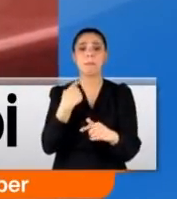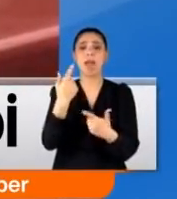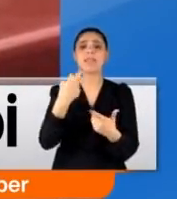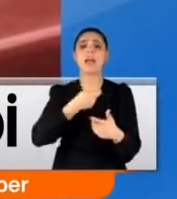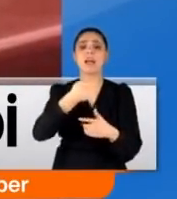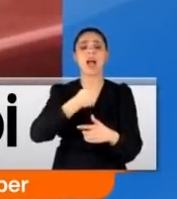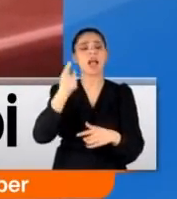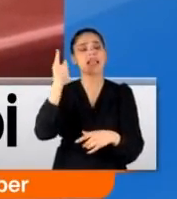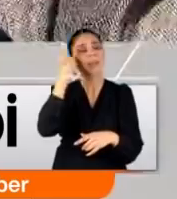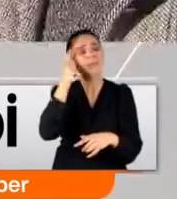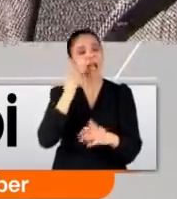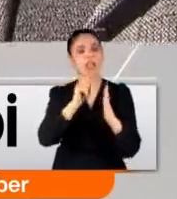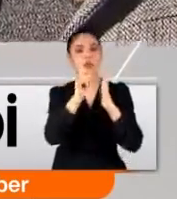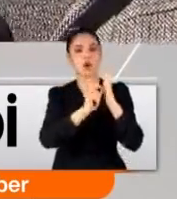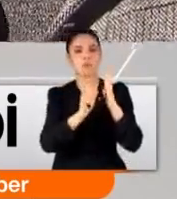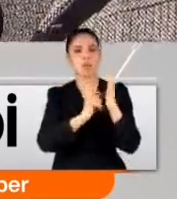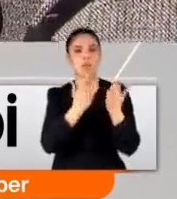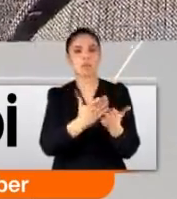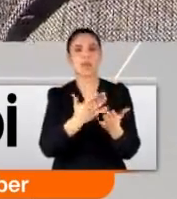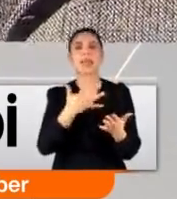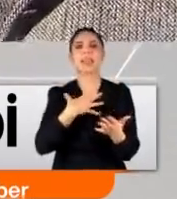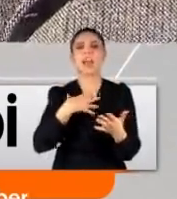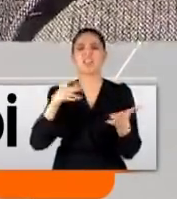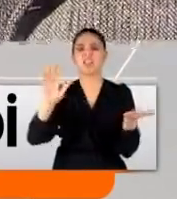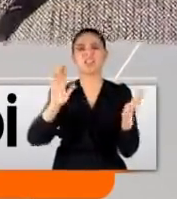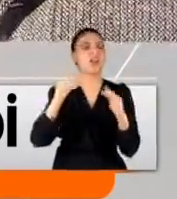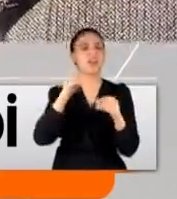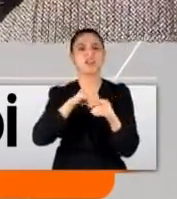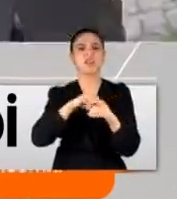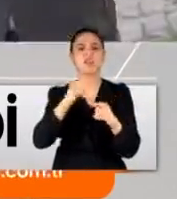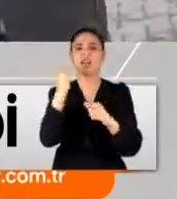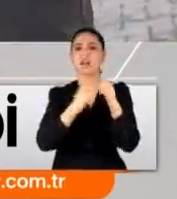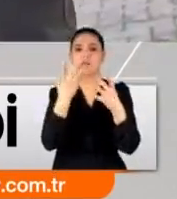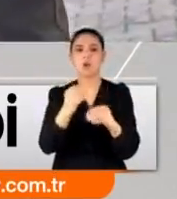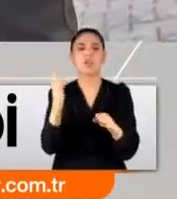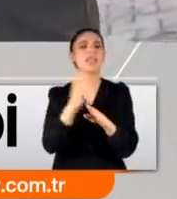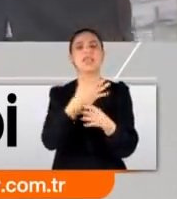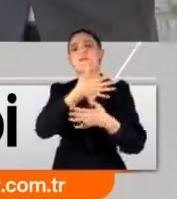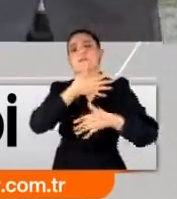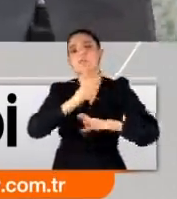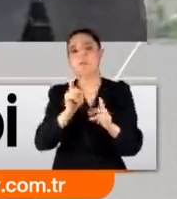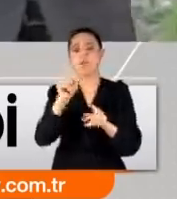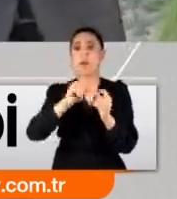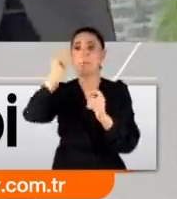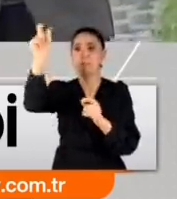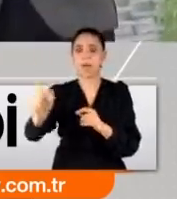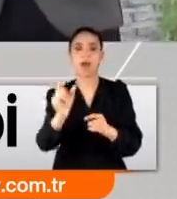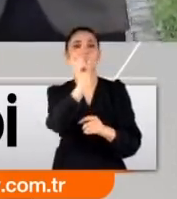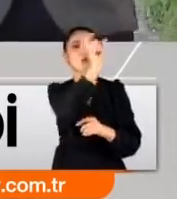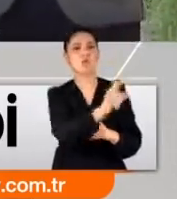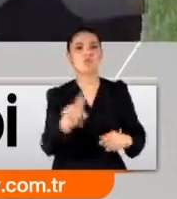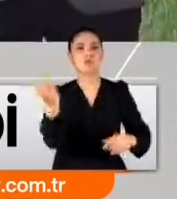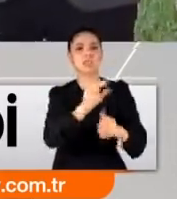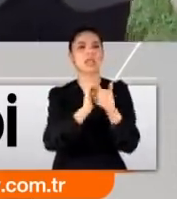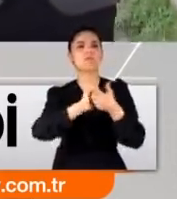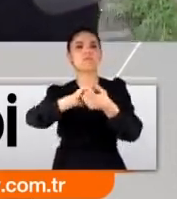katilimi tanıyorum demişti. Kendi aralarında kavgaya tutuşuyorlar. Sebebin ne olduğunu bilmiyoruz. Berat Çağlak ile Umut Can Taşer iddiaya göre sıkı dostlardı.